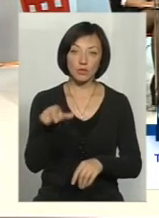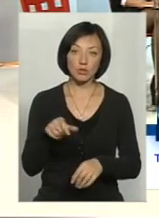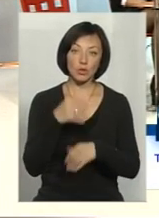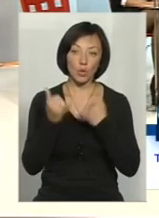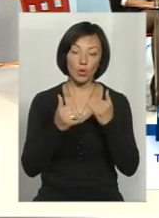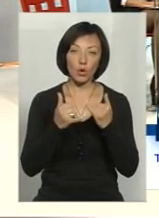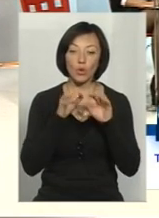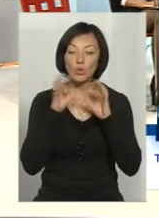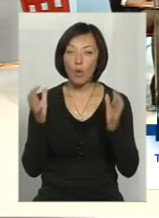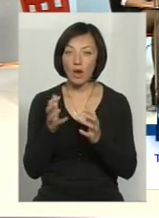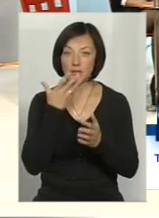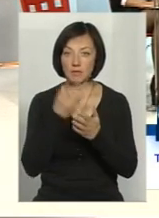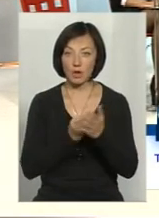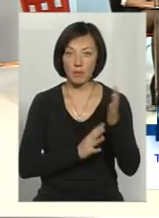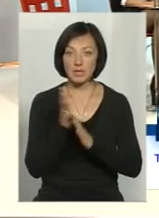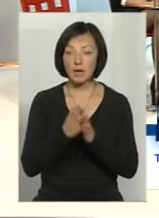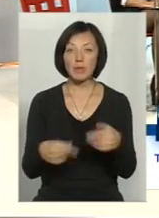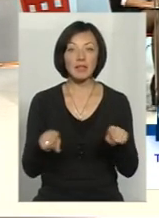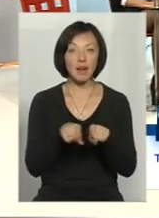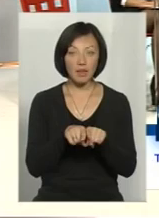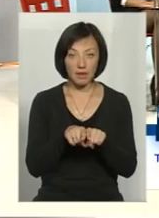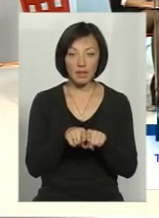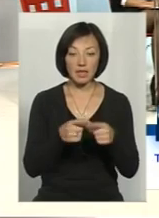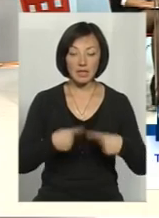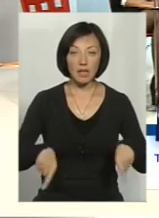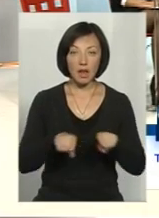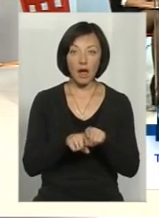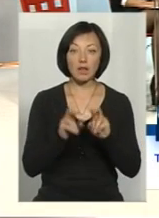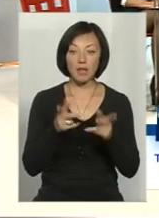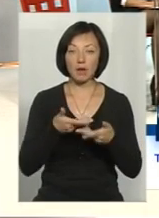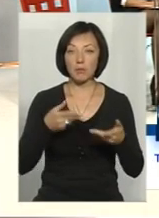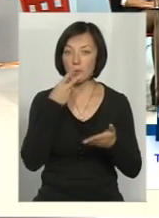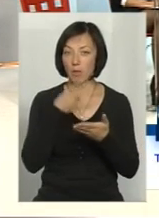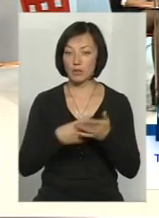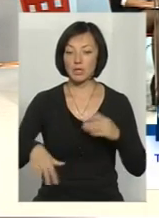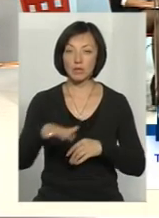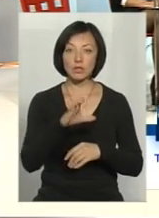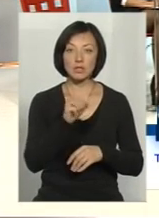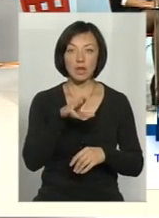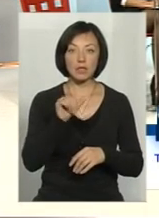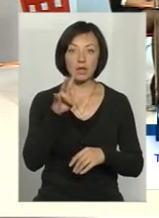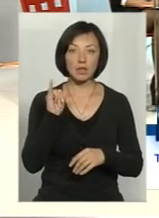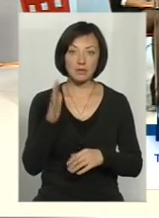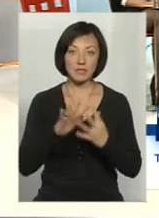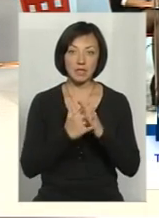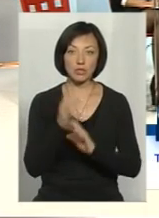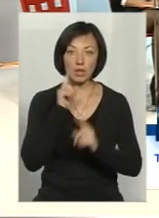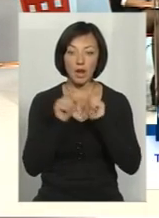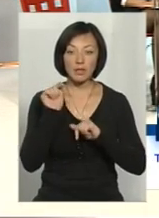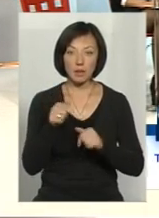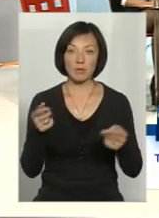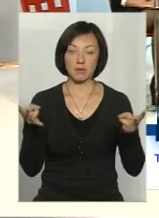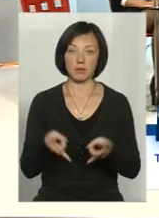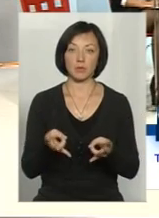догляд за своїми лісами, але такі ділянки, як ми бачили на території Саткніської селищної ради, там якраз